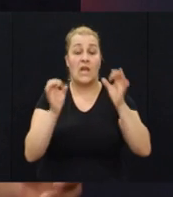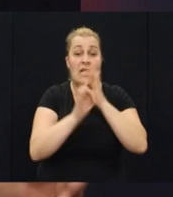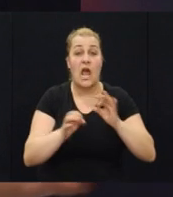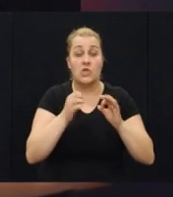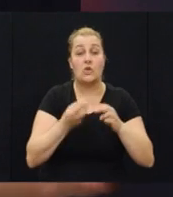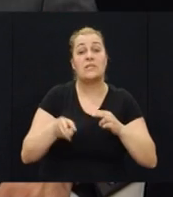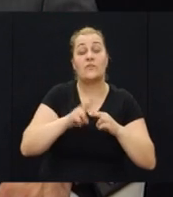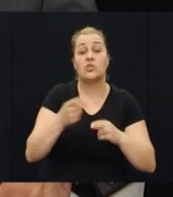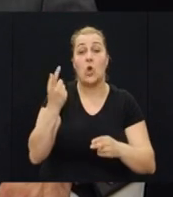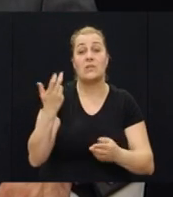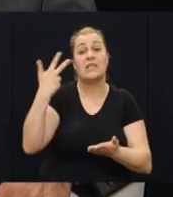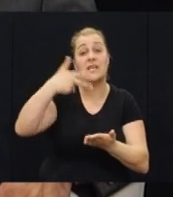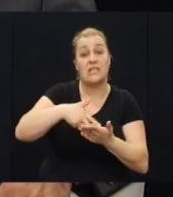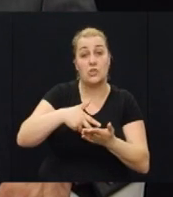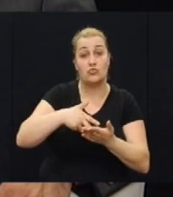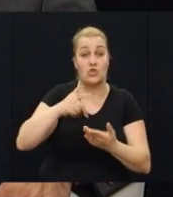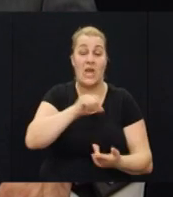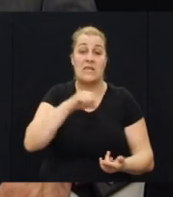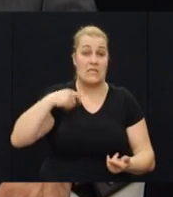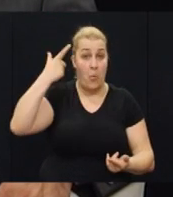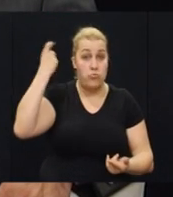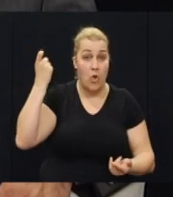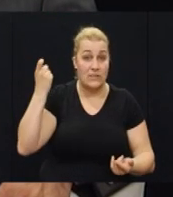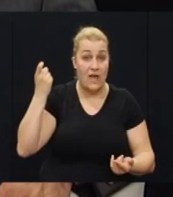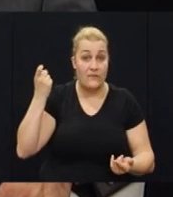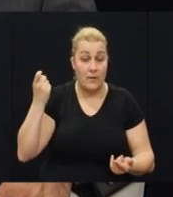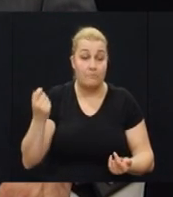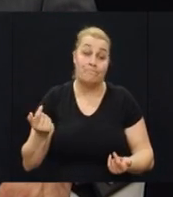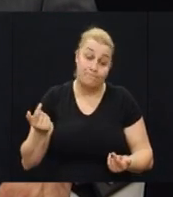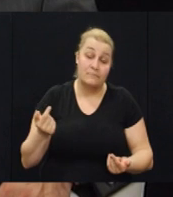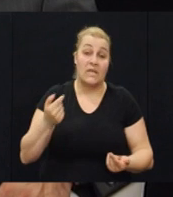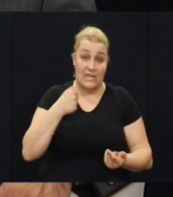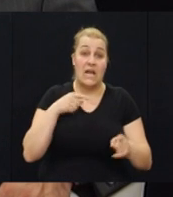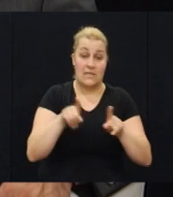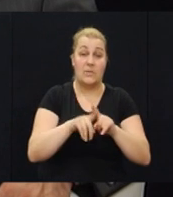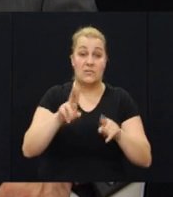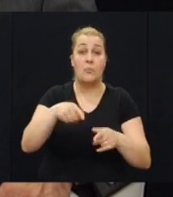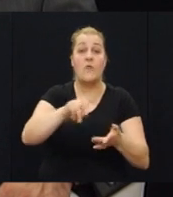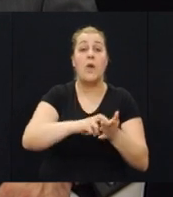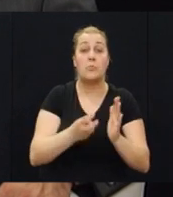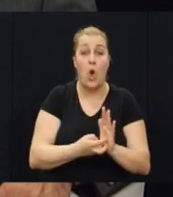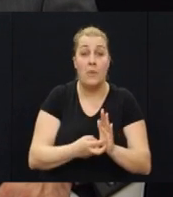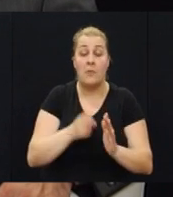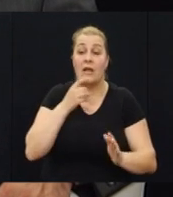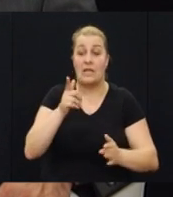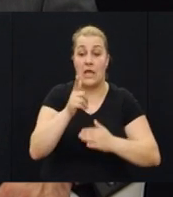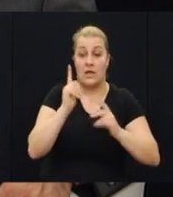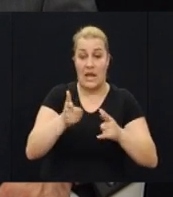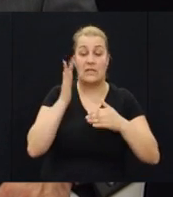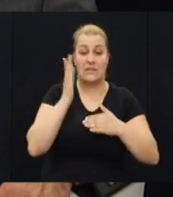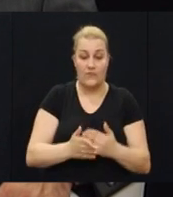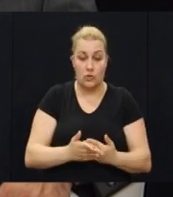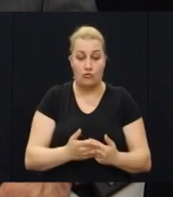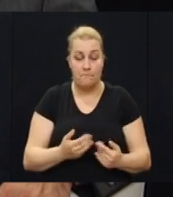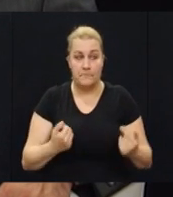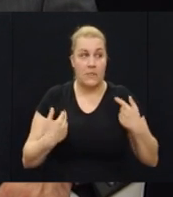nažalost više od 3.000 suicida tako je ja sam imao taj isto problem kad je to stalo šta kako šta sad radit